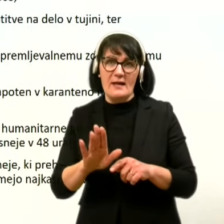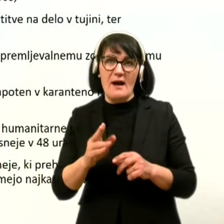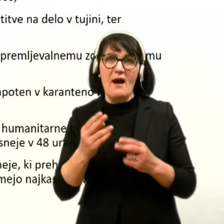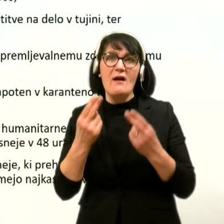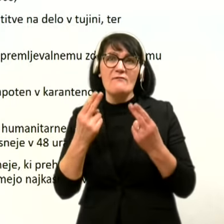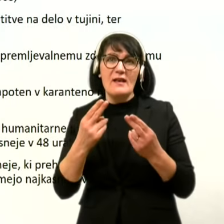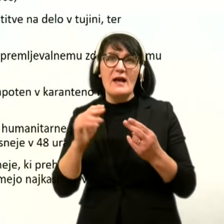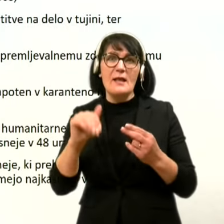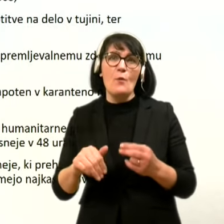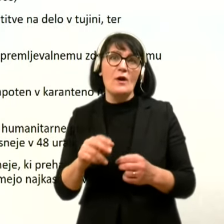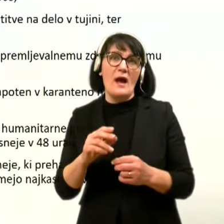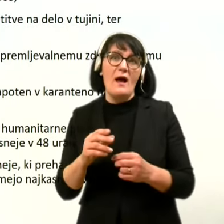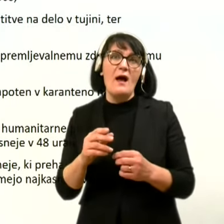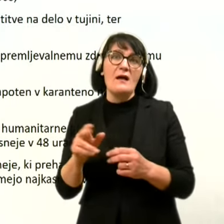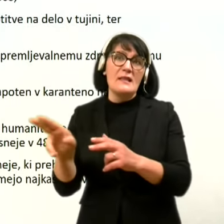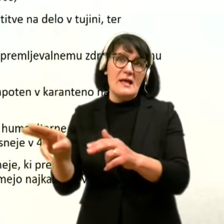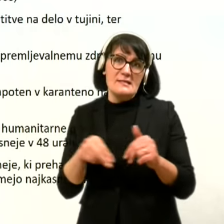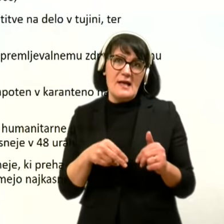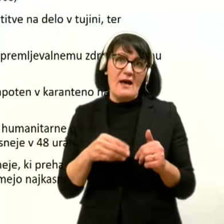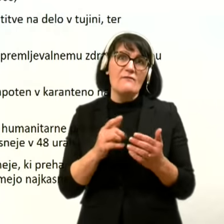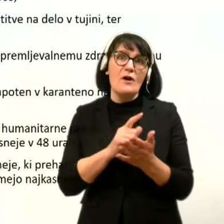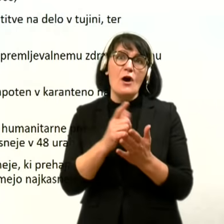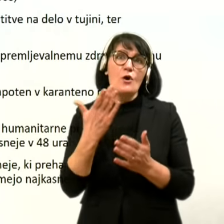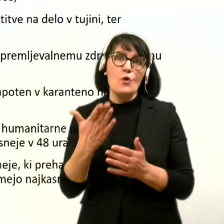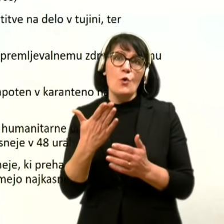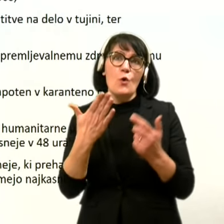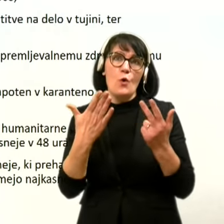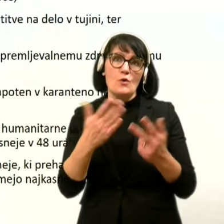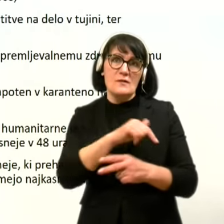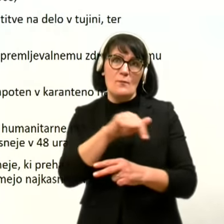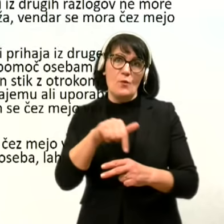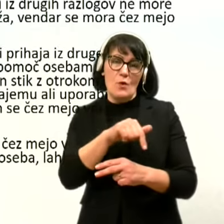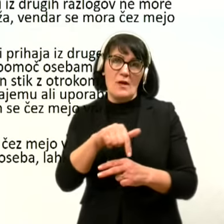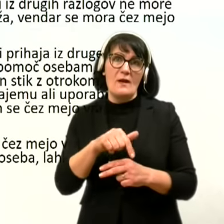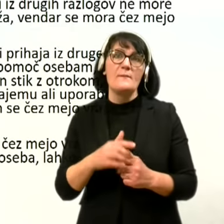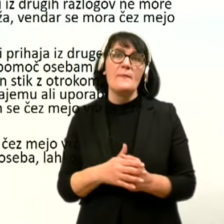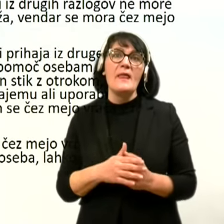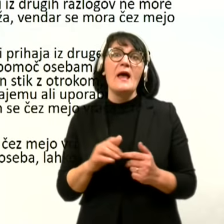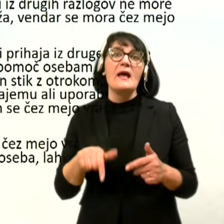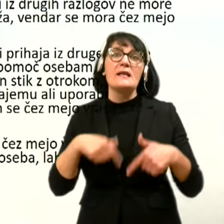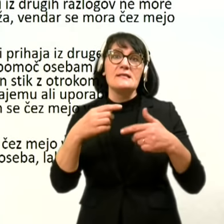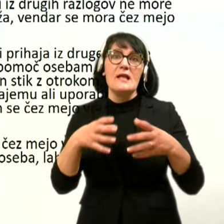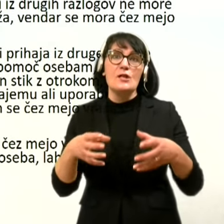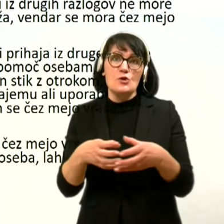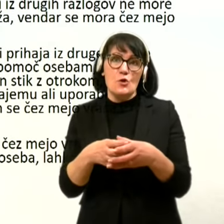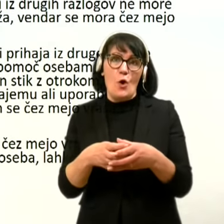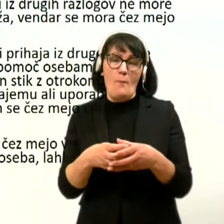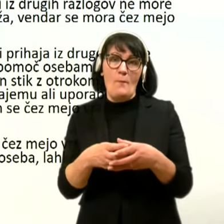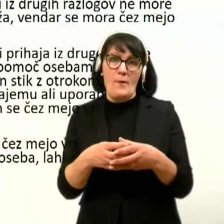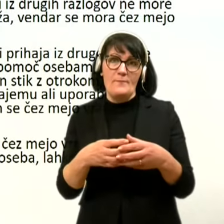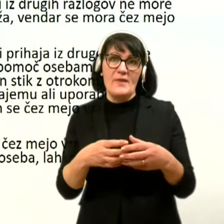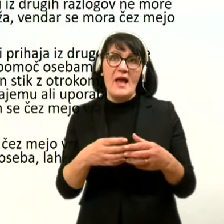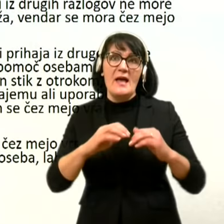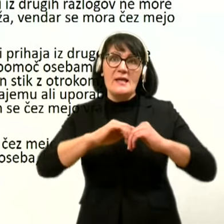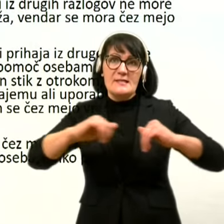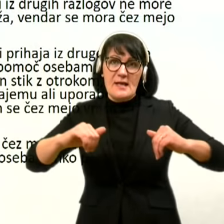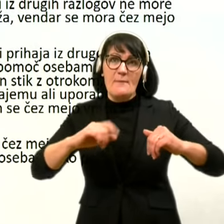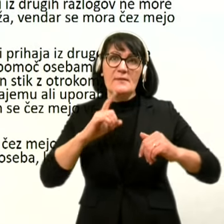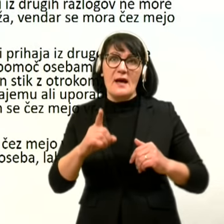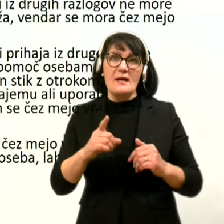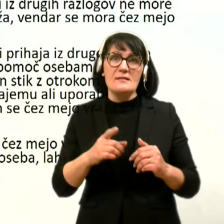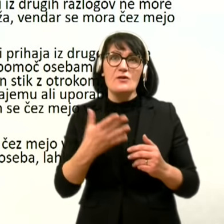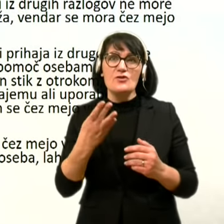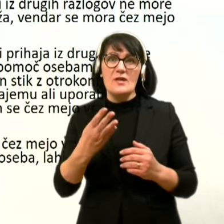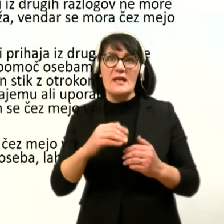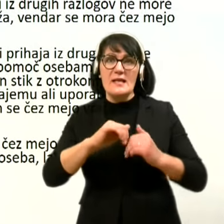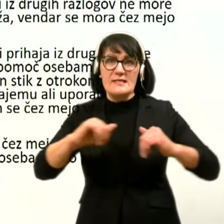se mora vračati v osmih urah po prehodu meje. In pa še naslednji sklop izjem, ta pa predvideva štiri izjeme za vstop